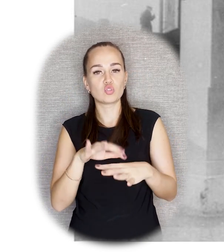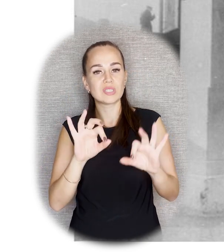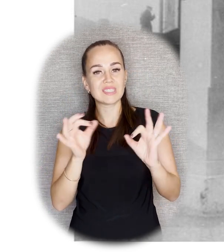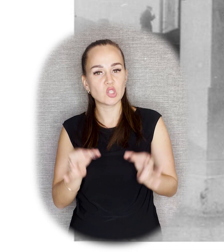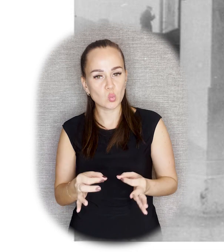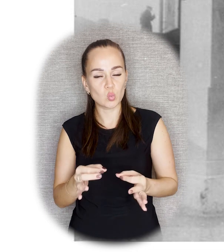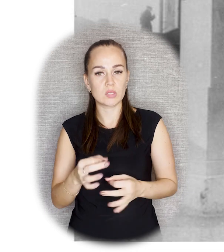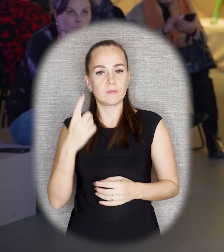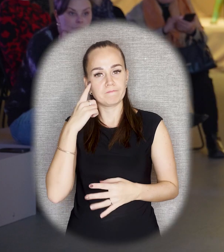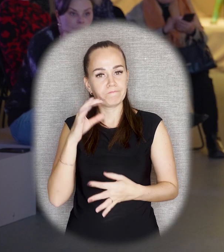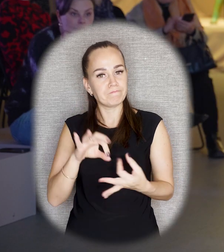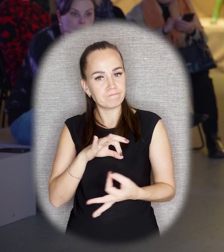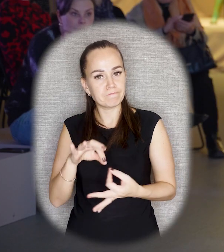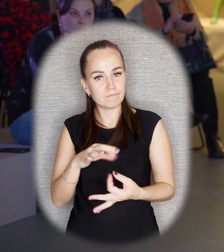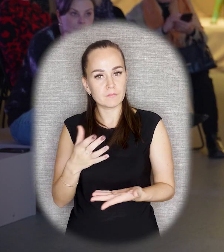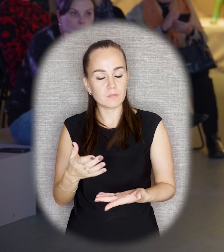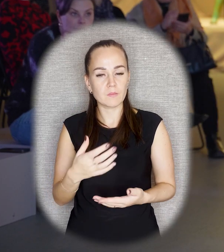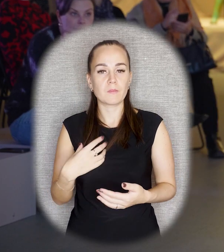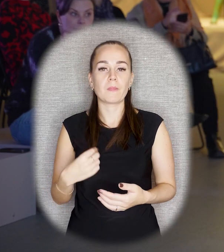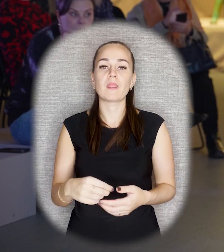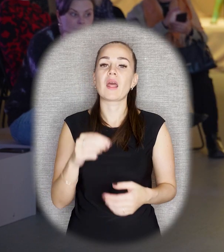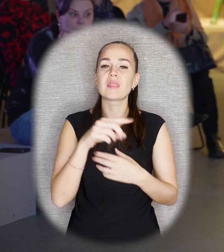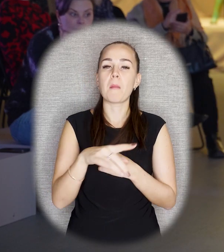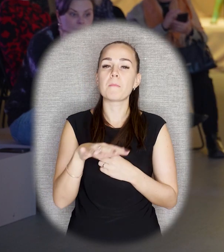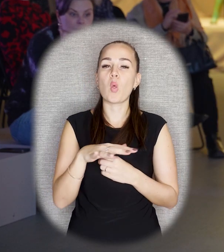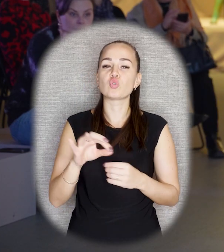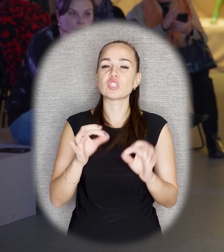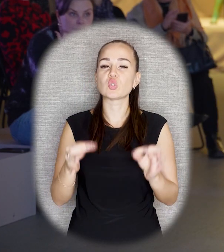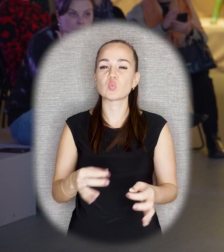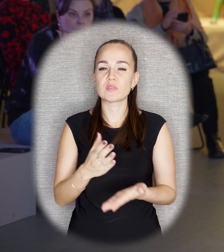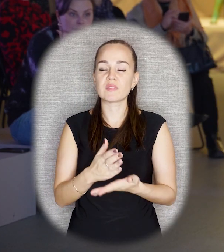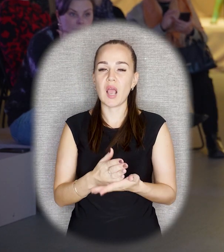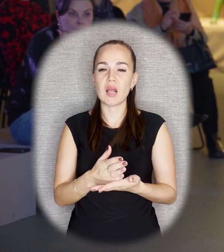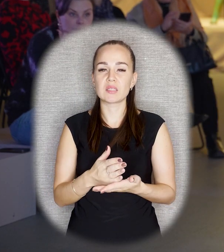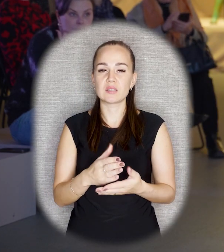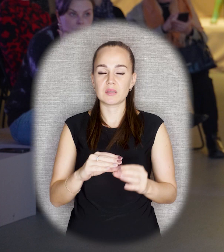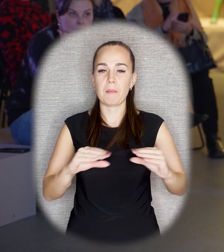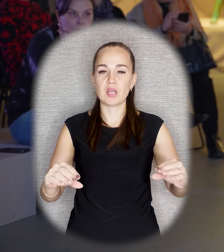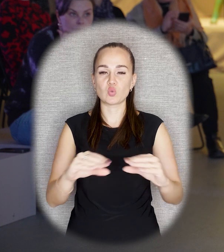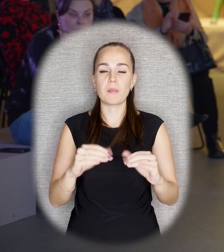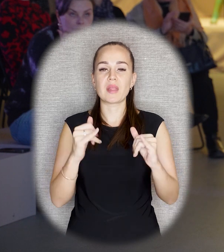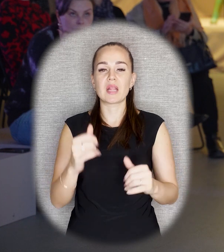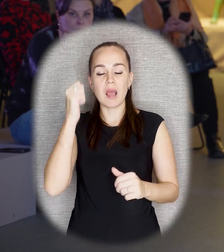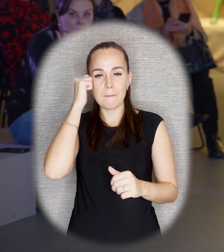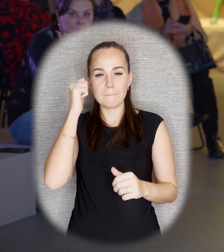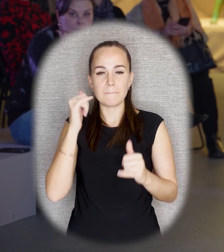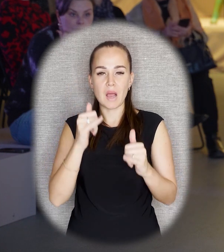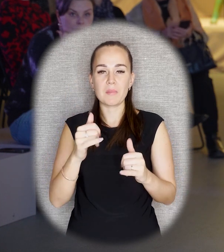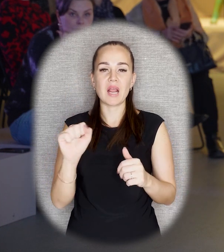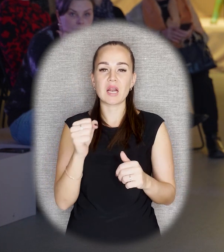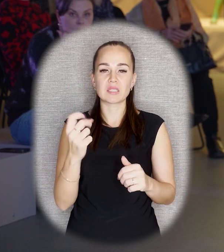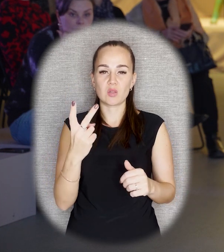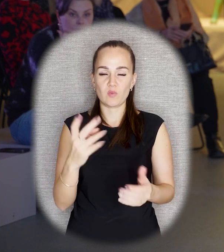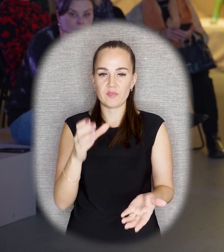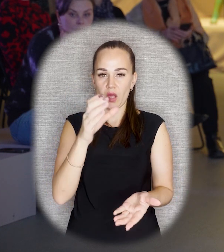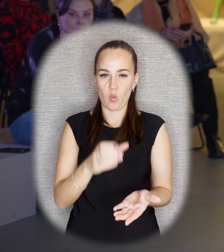тоже рассматривался. При этом на площади искусств тут в момент находился постамент для памятника Александру II. Состоялся конкурс